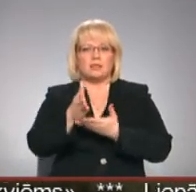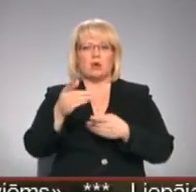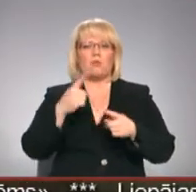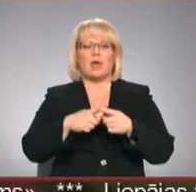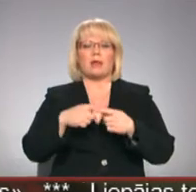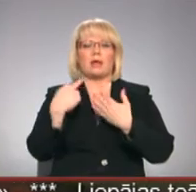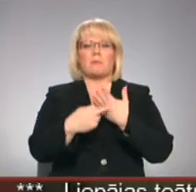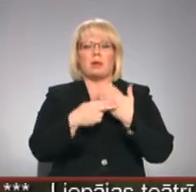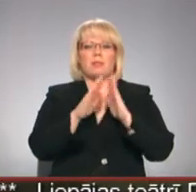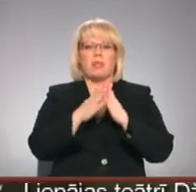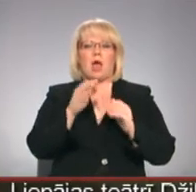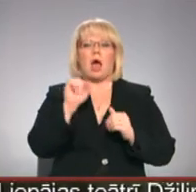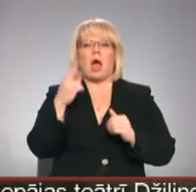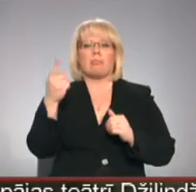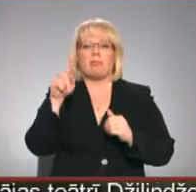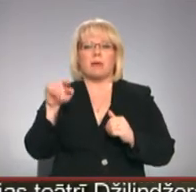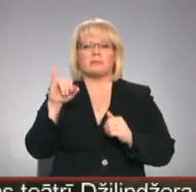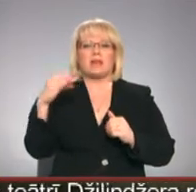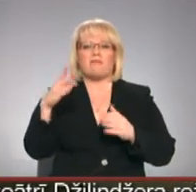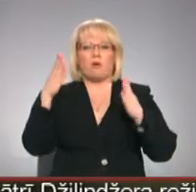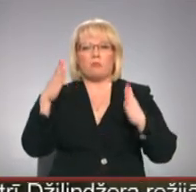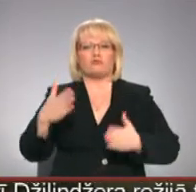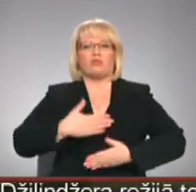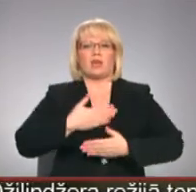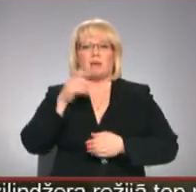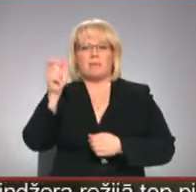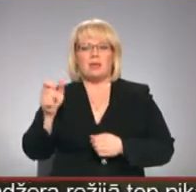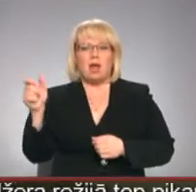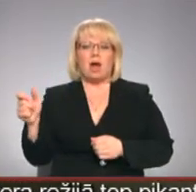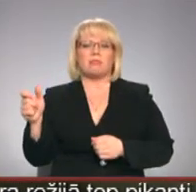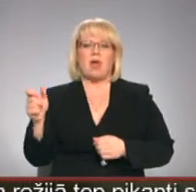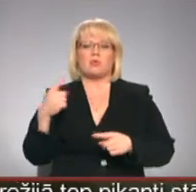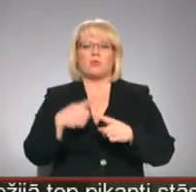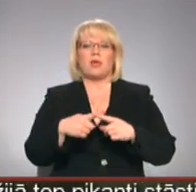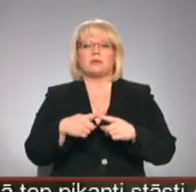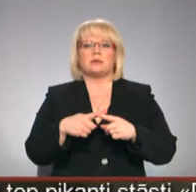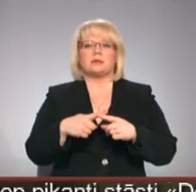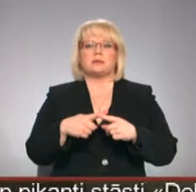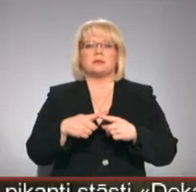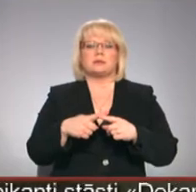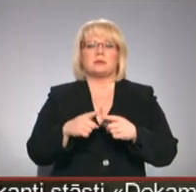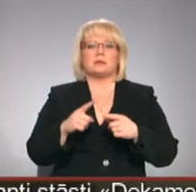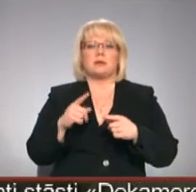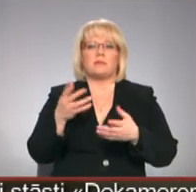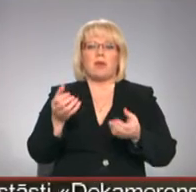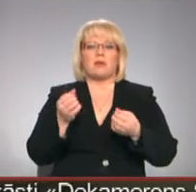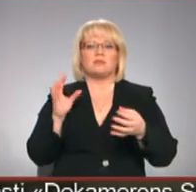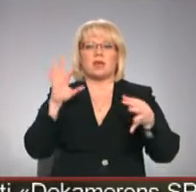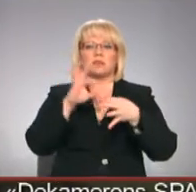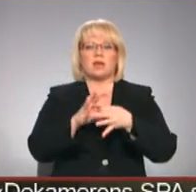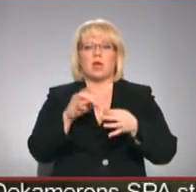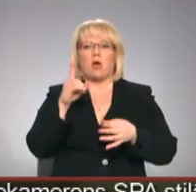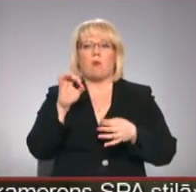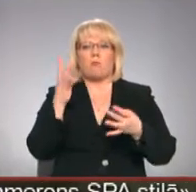bībeles tēmas – Ādams un Ieva, mūžīgie mīlētāji. Es pieļauju, ka viņš vienkārši sasaistī kopā popkultūru